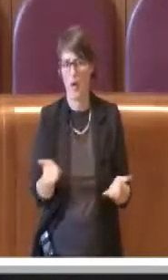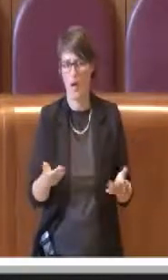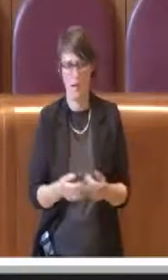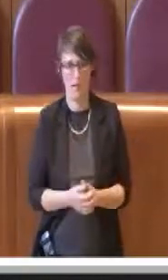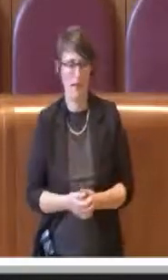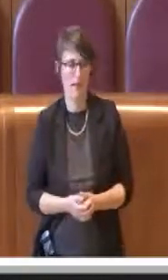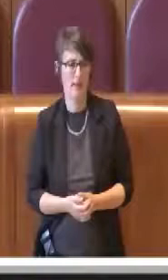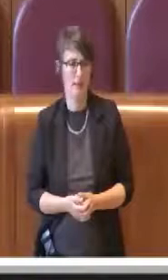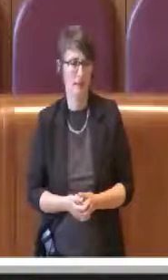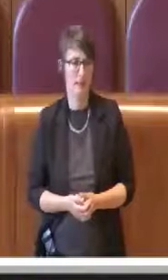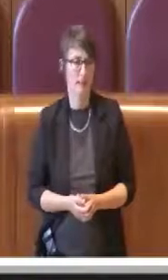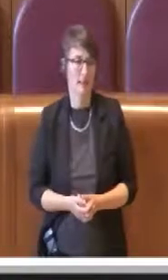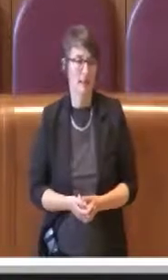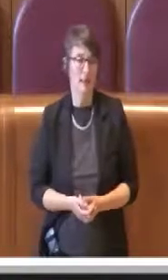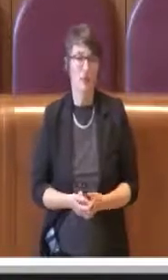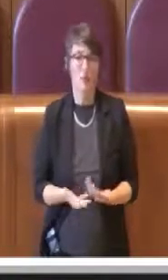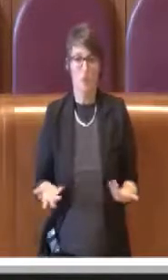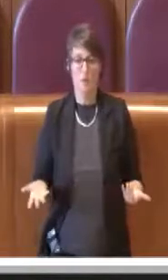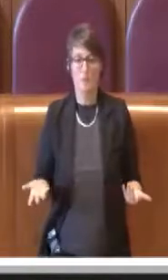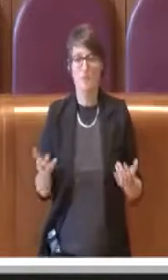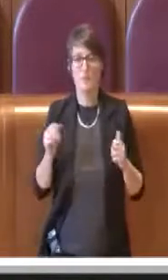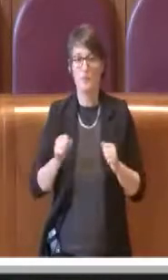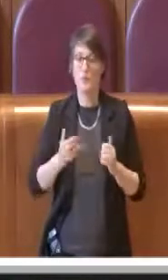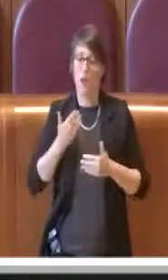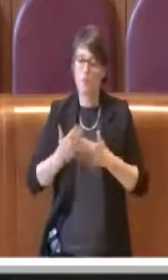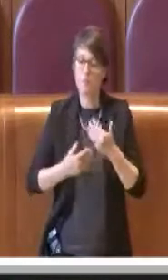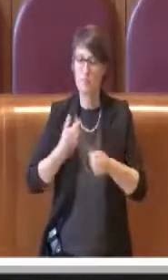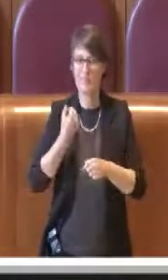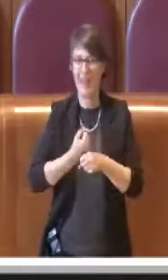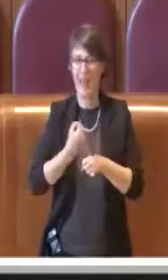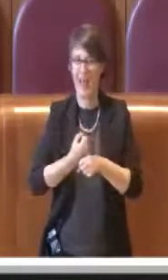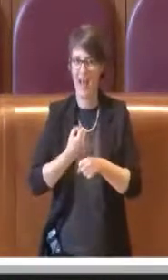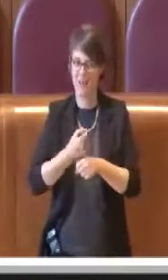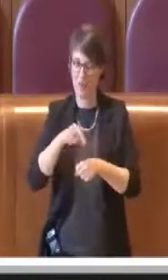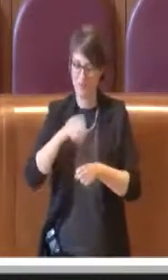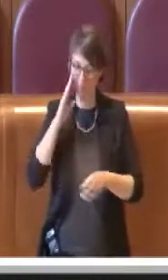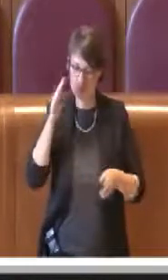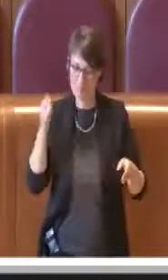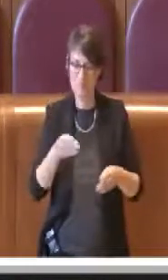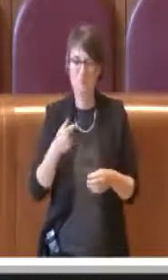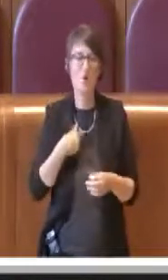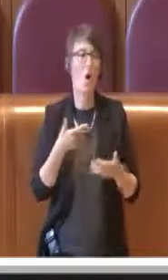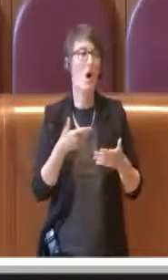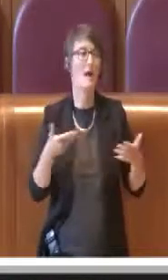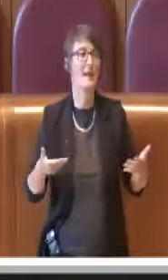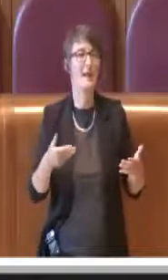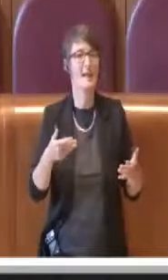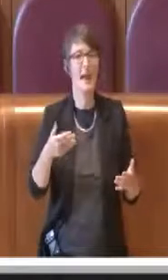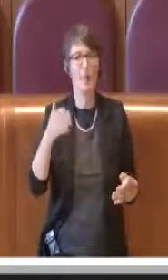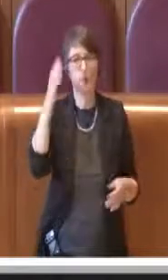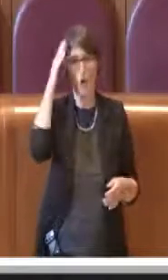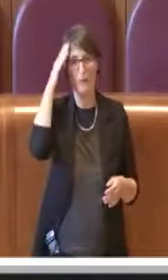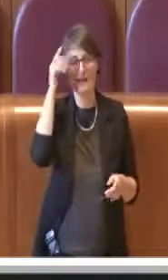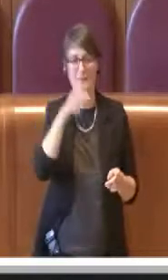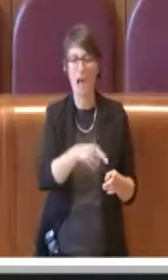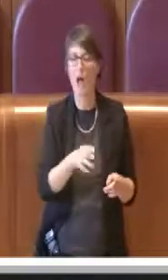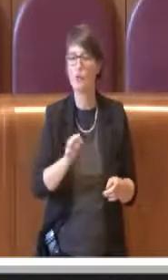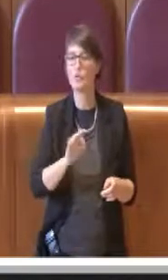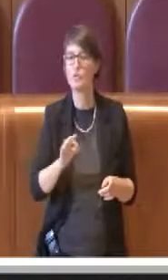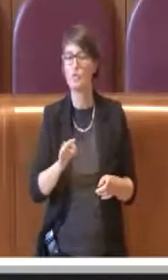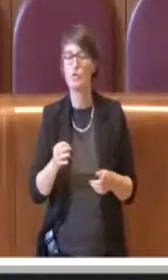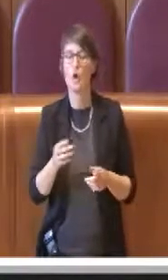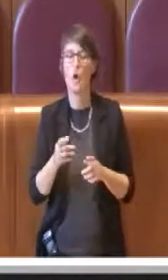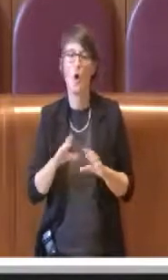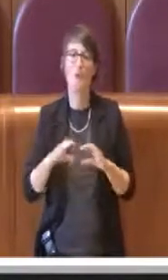lavoriamo su questi aspetti, Campo Testaccio, Stadio Framinio, ci sono una serie di progetti molto